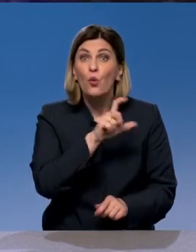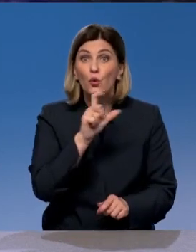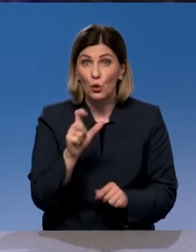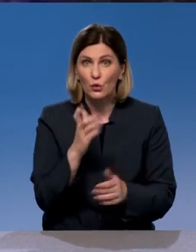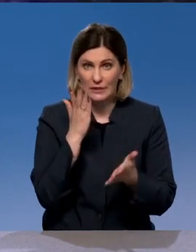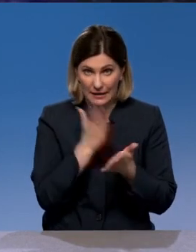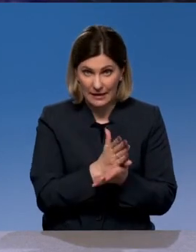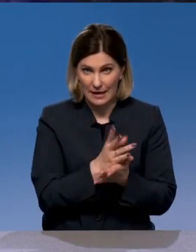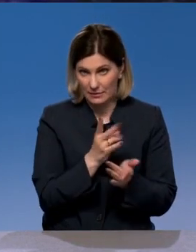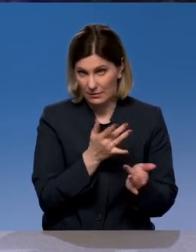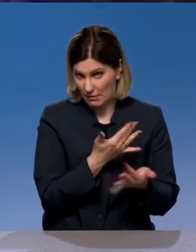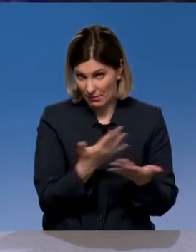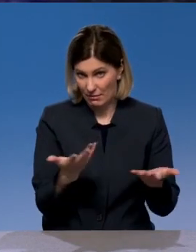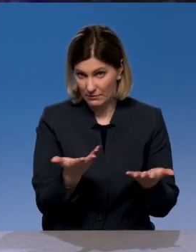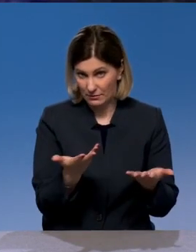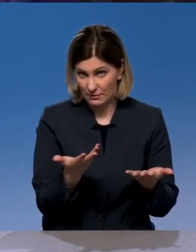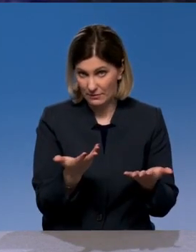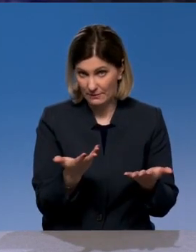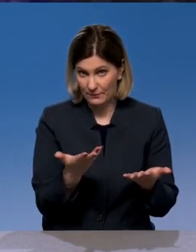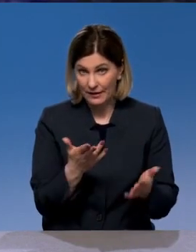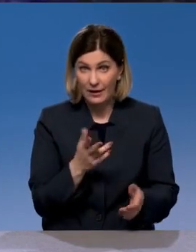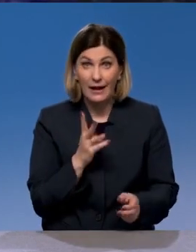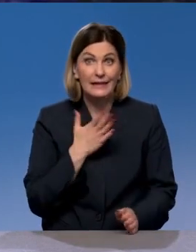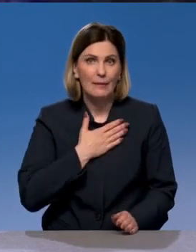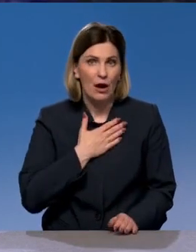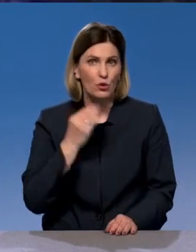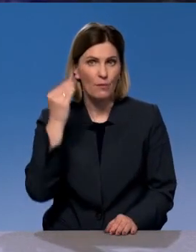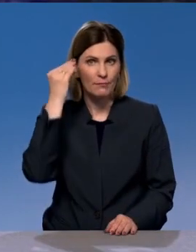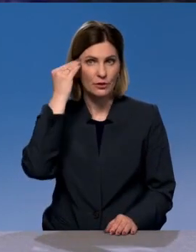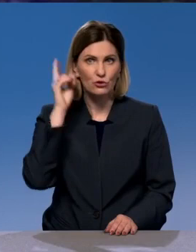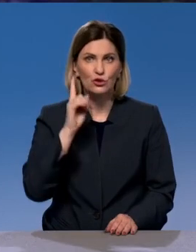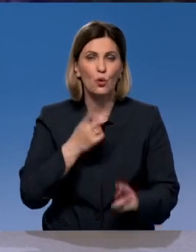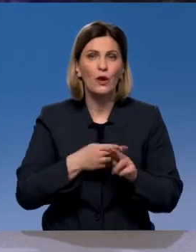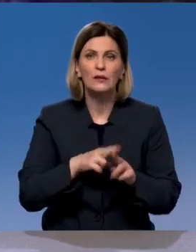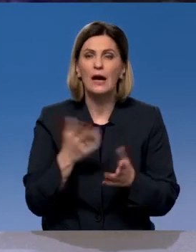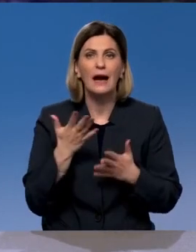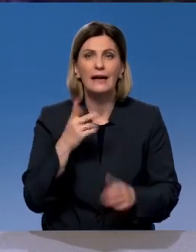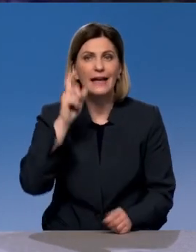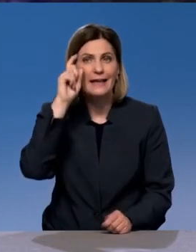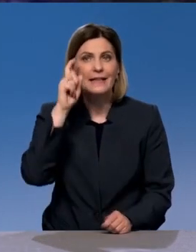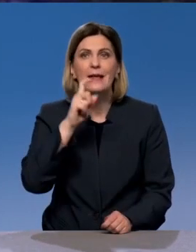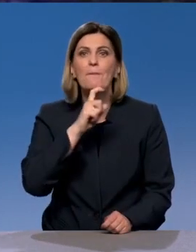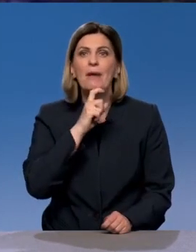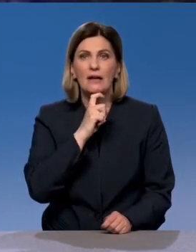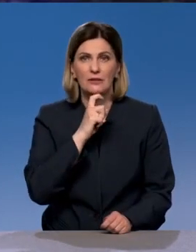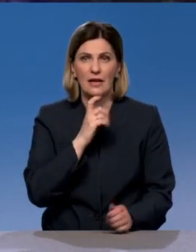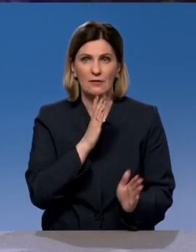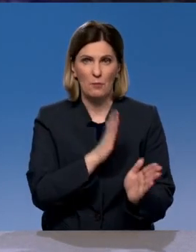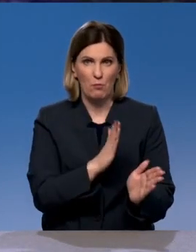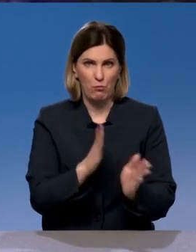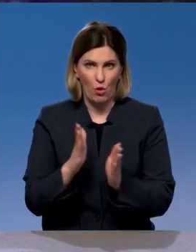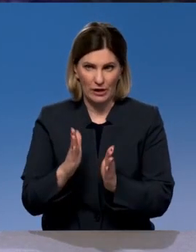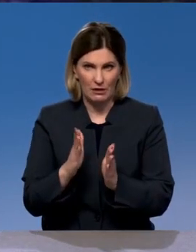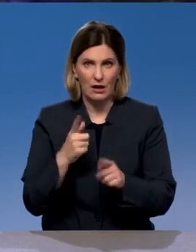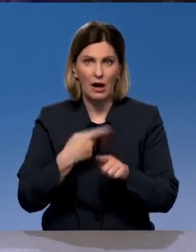и нельзя их сбрасывать со счетов. Поэтому, как бы, ну, на мой взгляд, это, ну, какая-то непонятная для меня тот функционал, который придается ГИБДД,